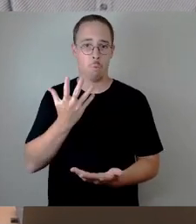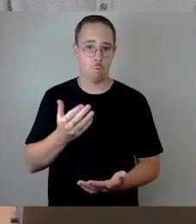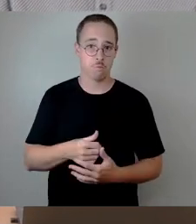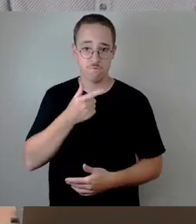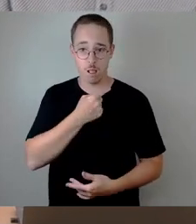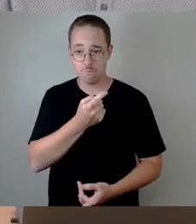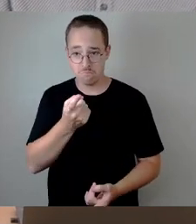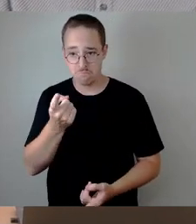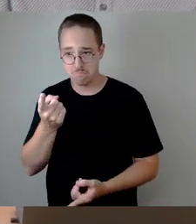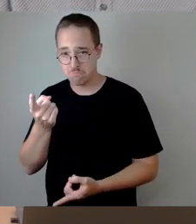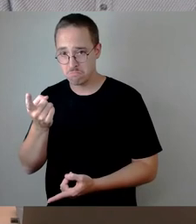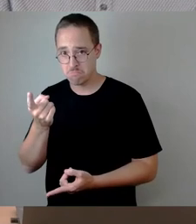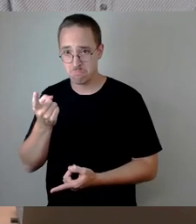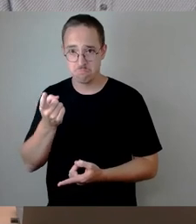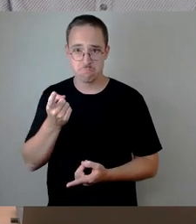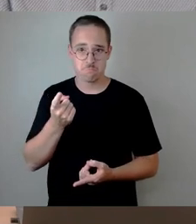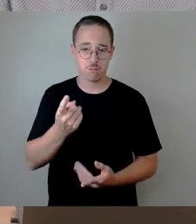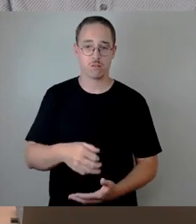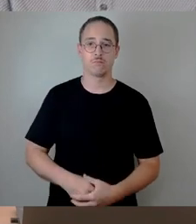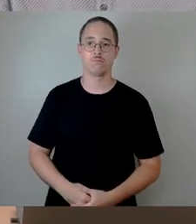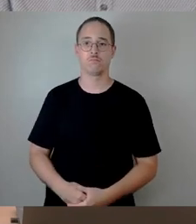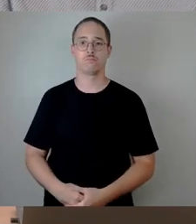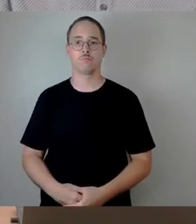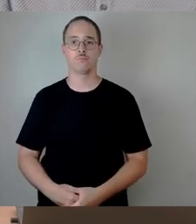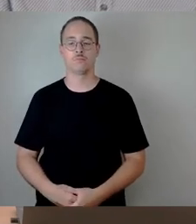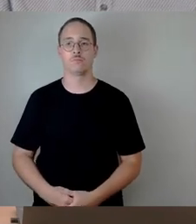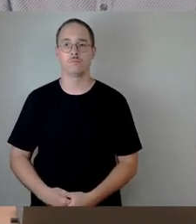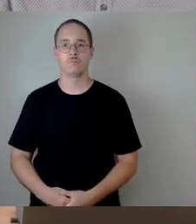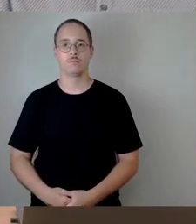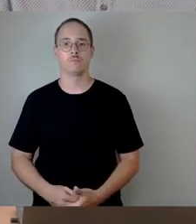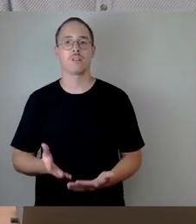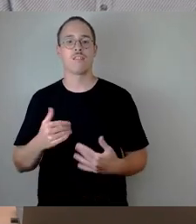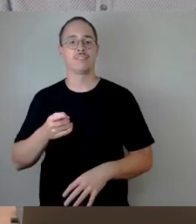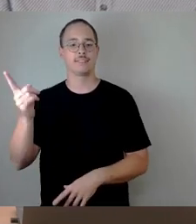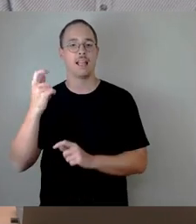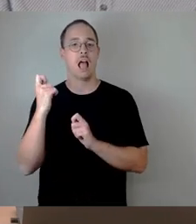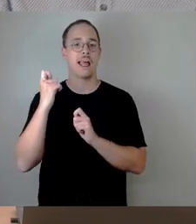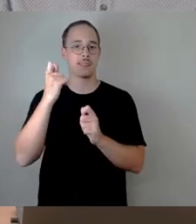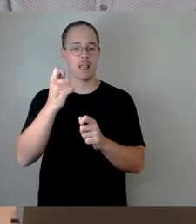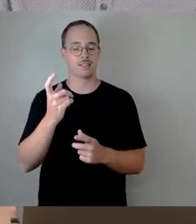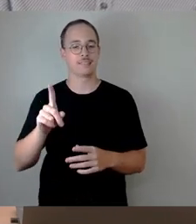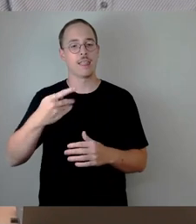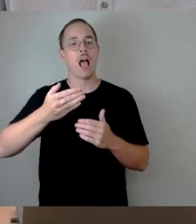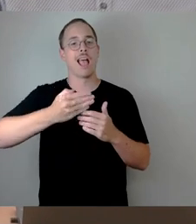aufnehmen. Es war beantragt gewesen, in der Reihenfolge dann die Abstimmung zu machen.